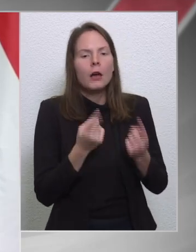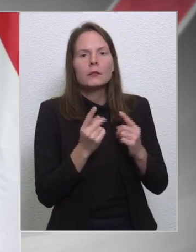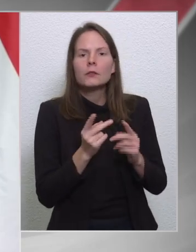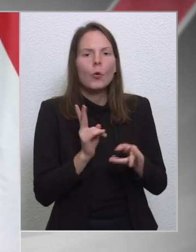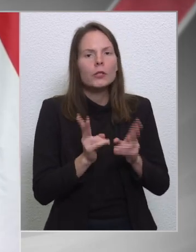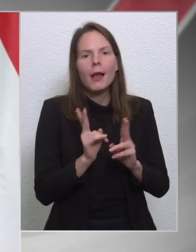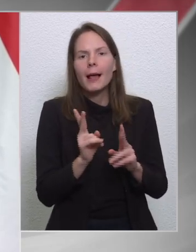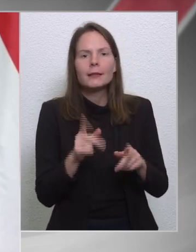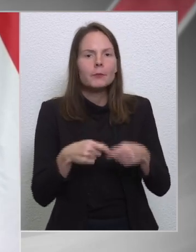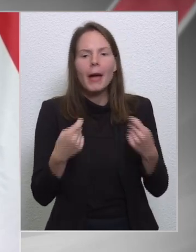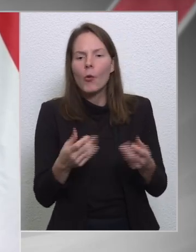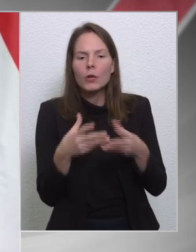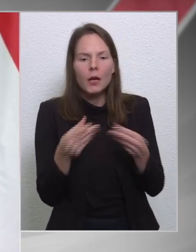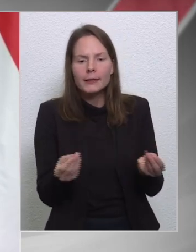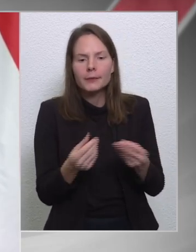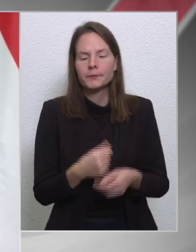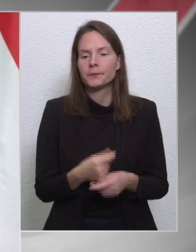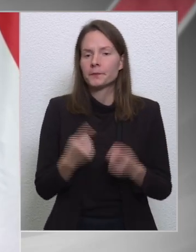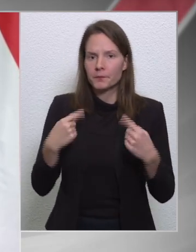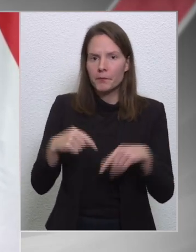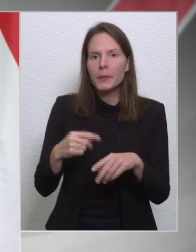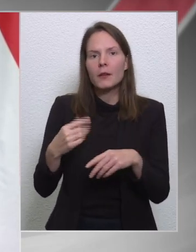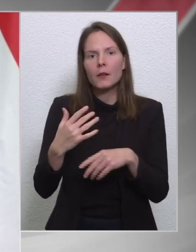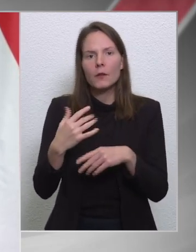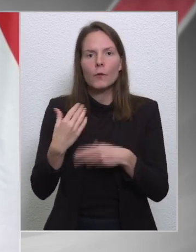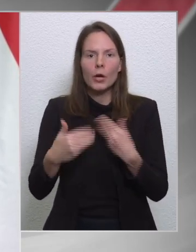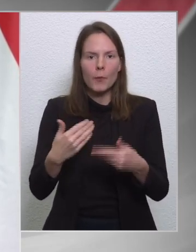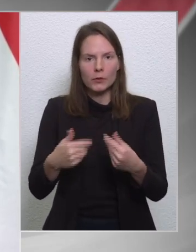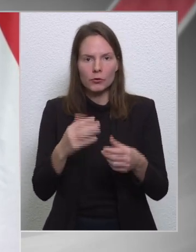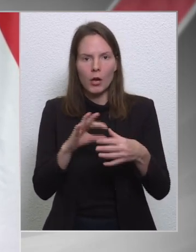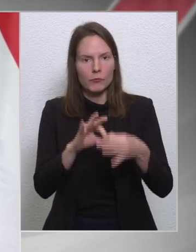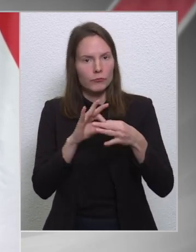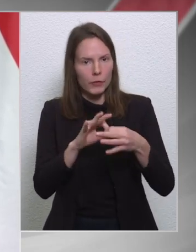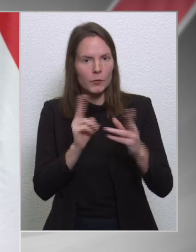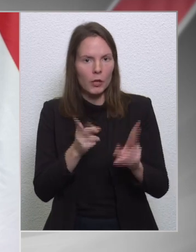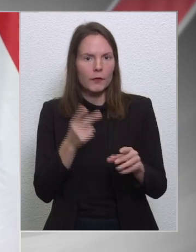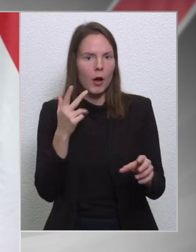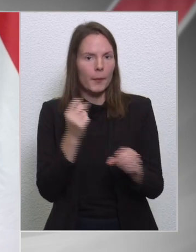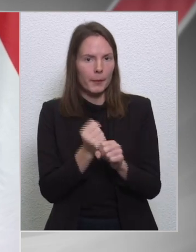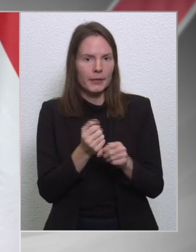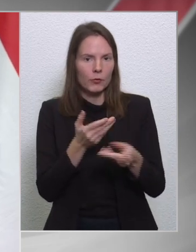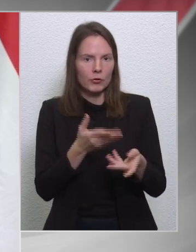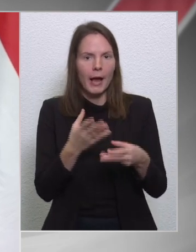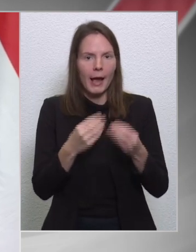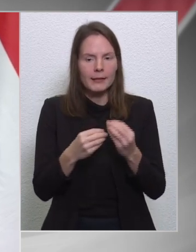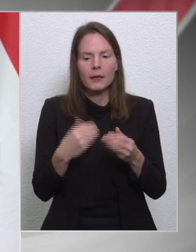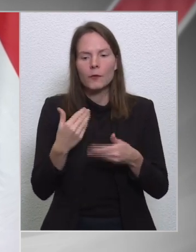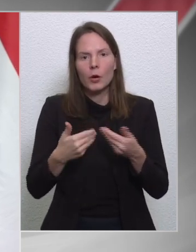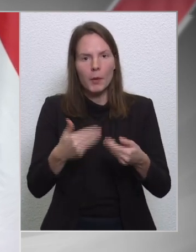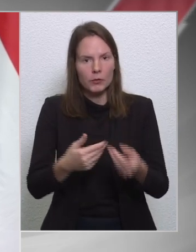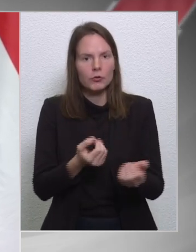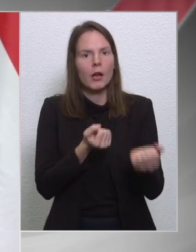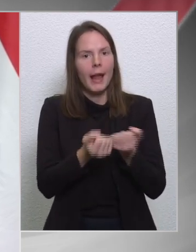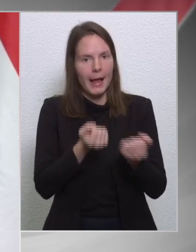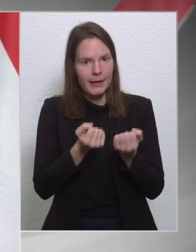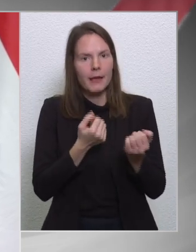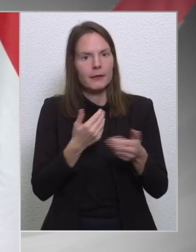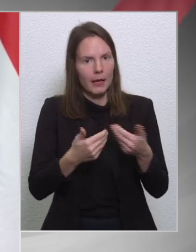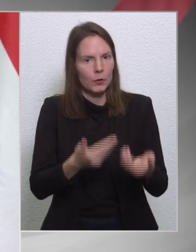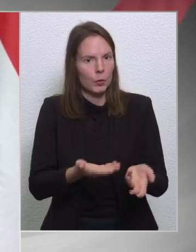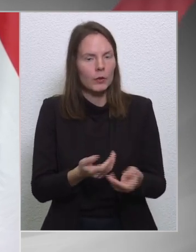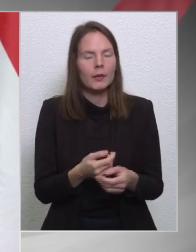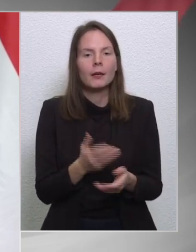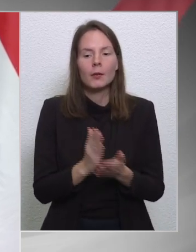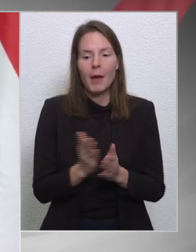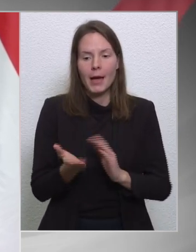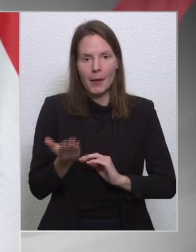Mivel folyamatosan kapcsolatban vagyunk, vagy próbálunk folyamatosan kapcsolatban lenni a bizottsággal, ezért folyamatosan egyeztetünk is. Ezért, mint már